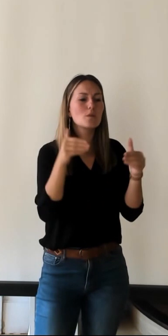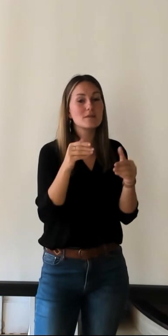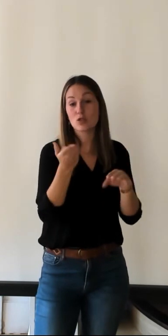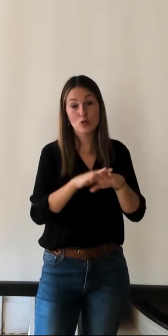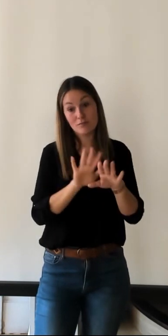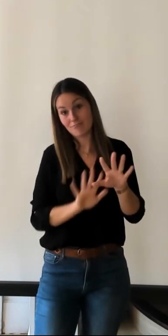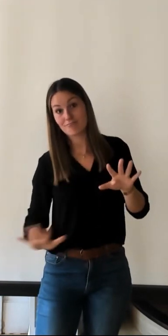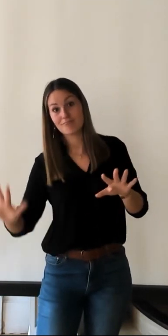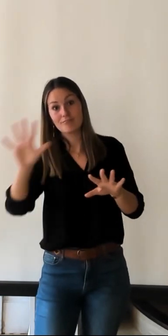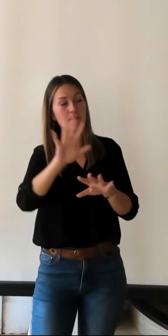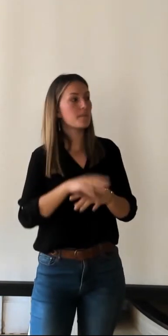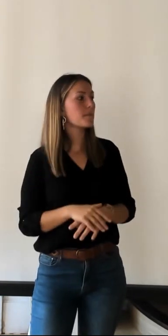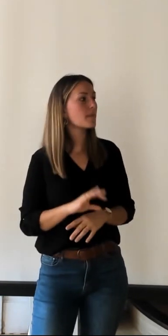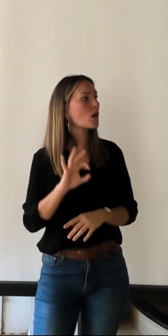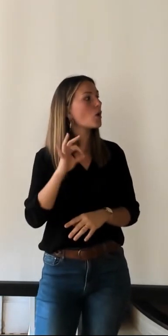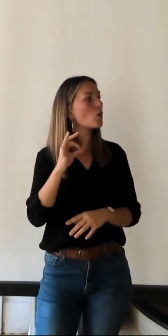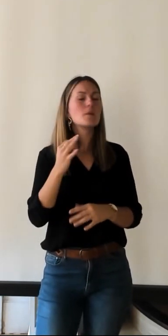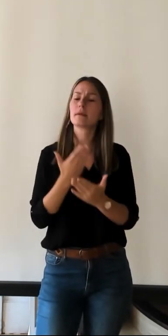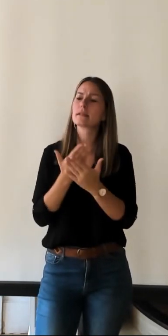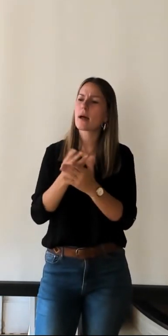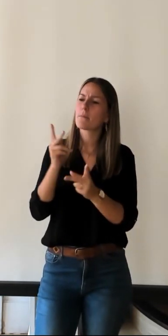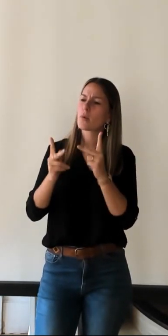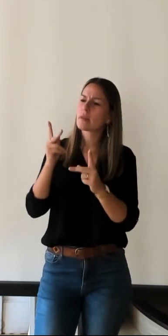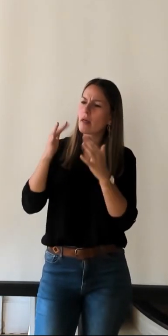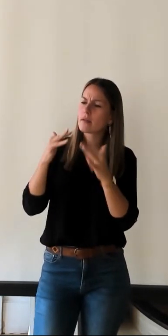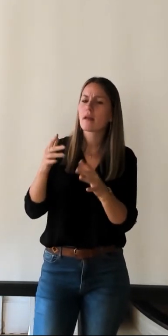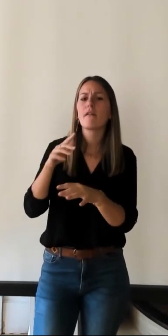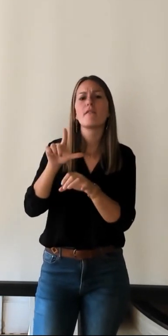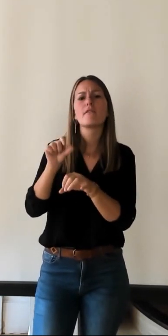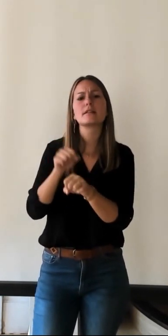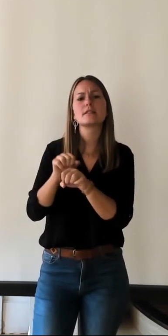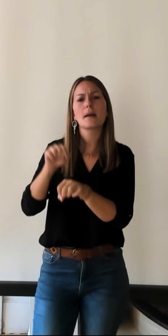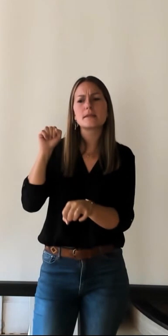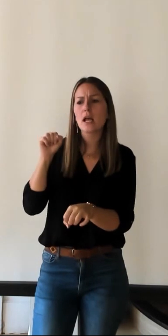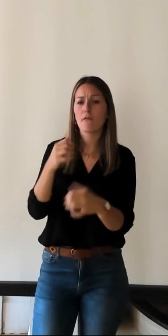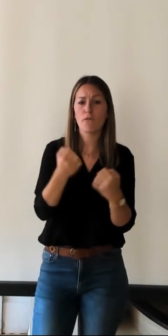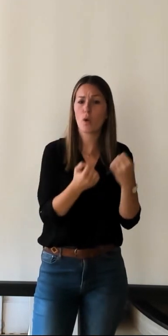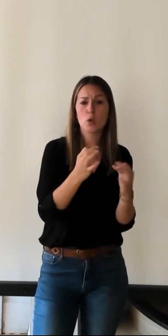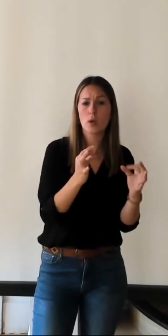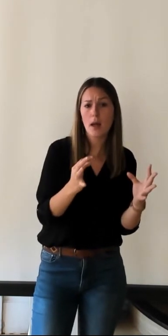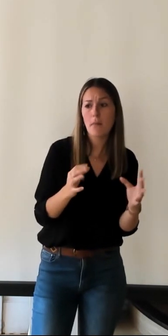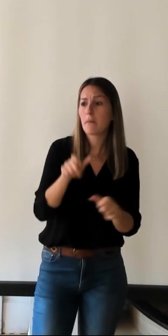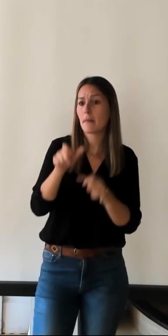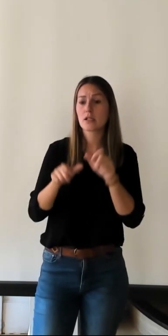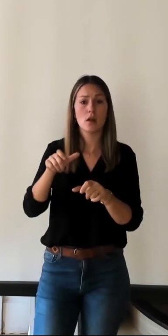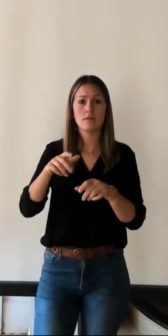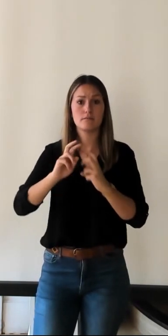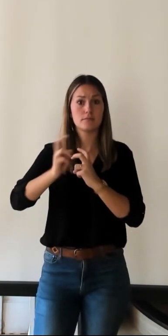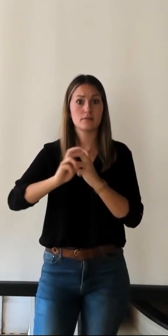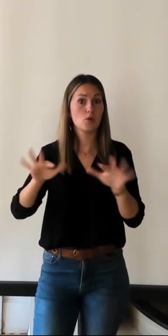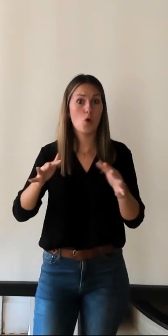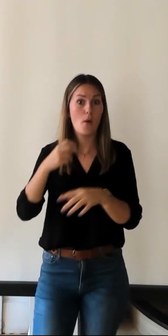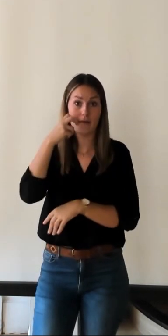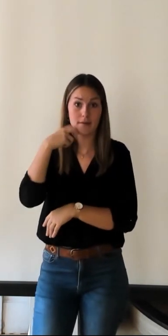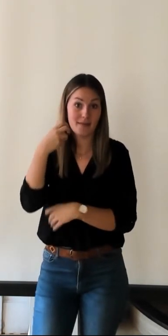l'influence du tourisme en chemin de fer au début du XXe siècle il pratiquement pas d'automobiles les gens circulent en chemin de fer et